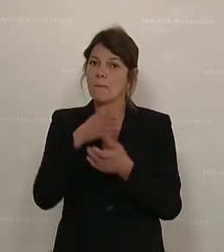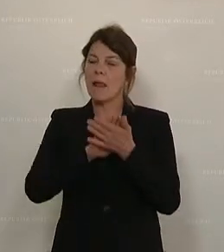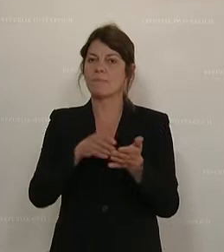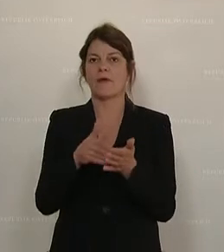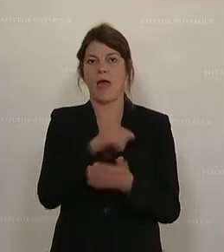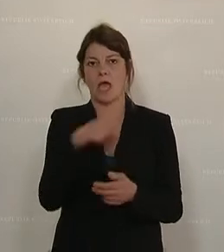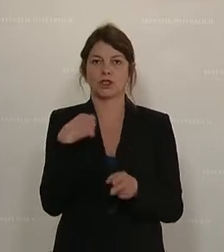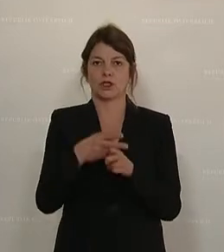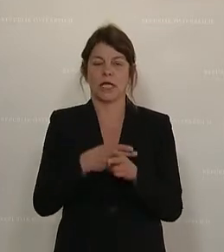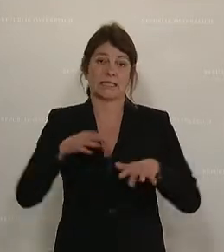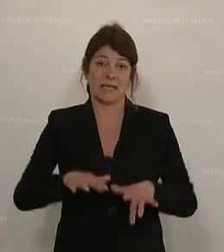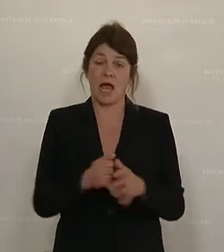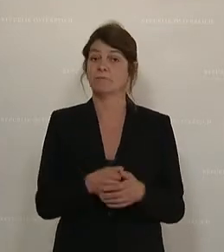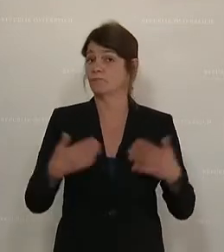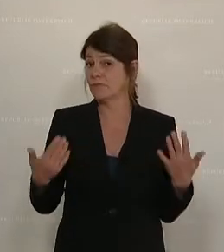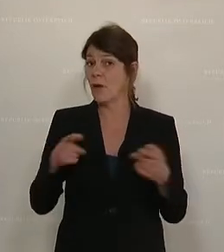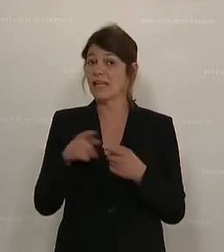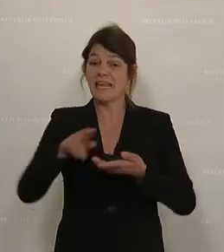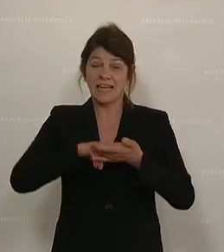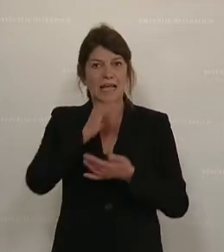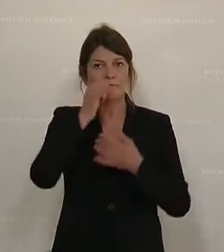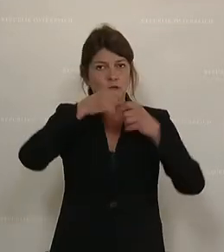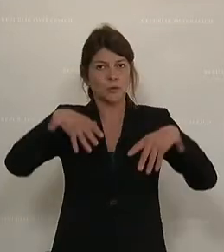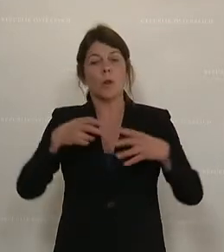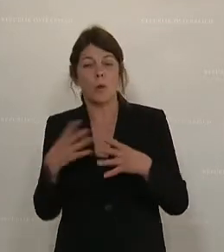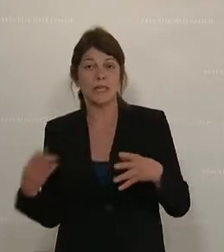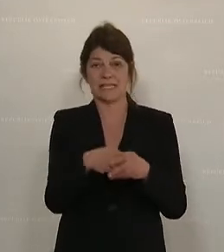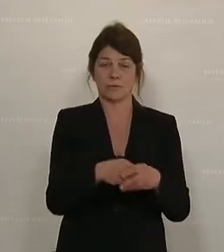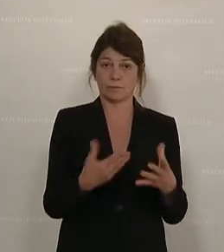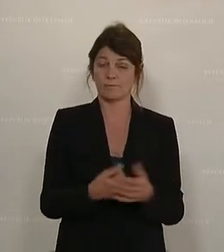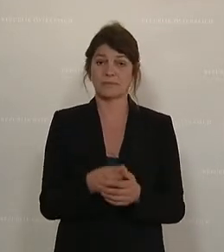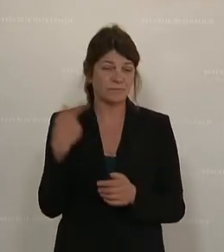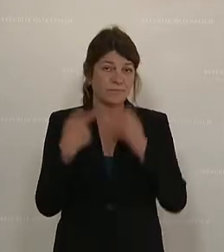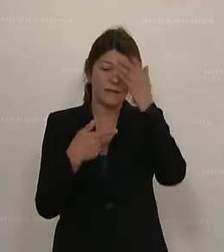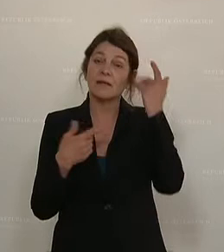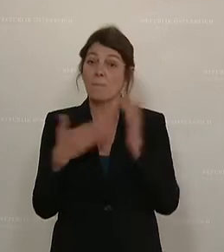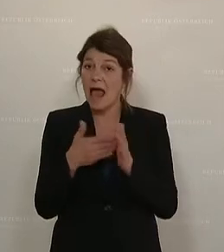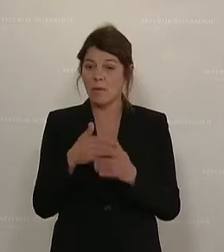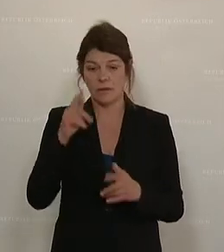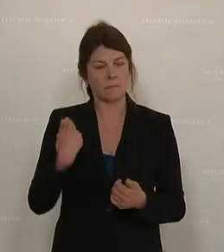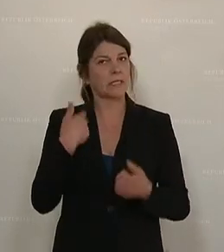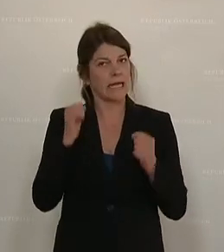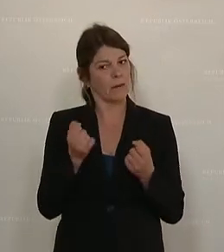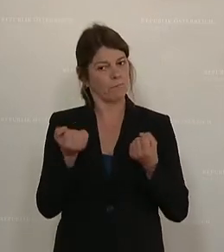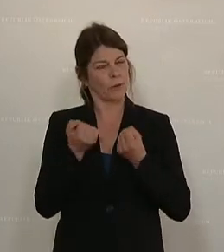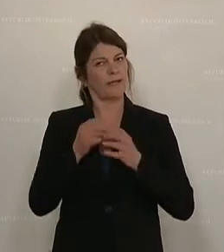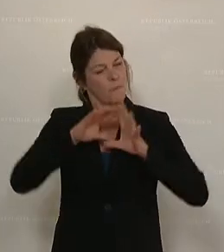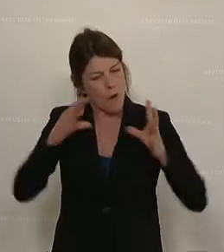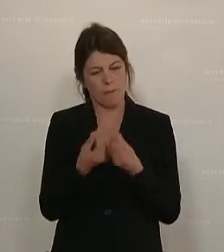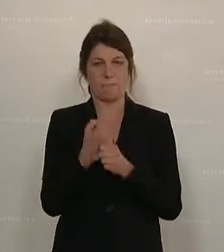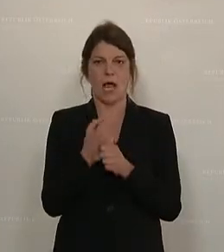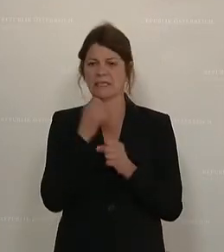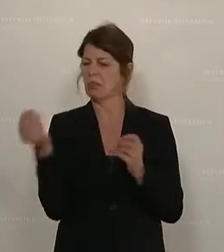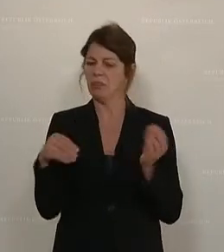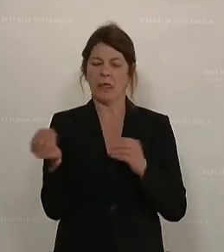haben, das noch dazu die digitale Infrastruktur dazu bekommt. Denn das braucht es, um Politik aus einem Guss zu machen. Dass